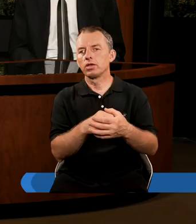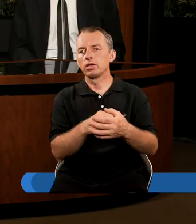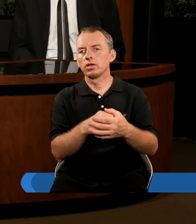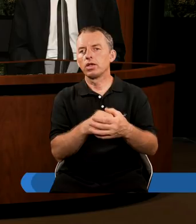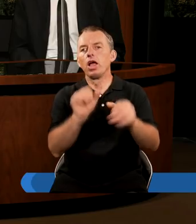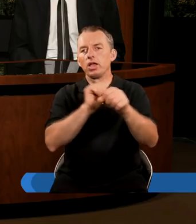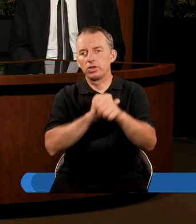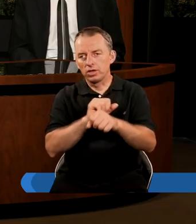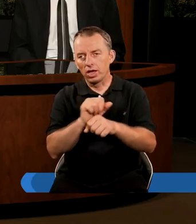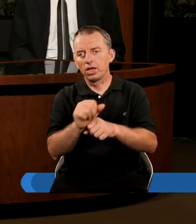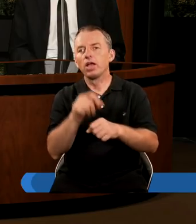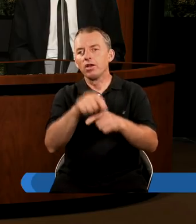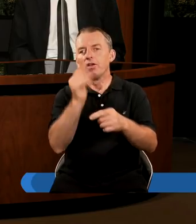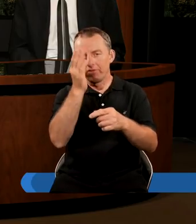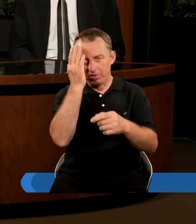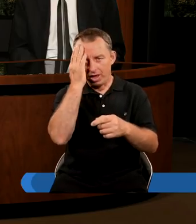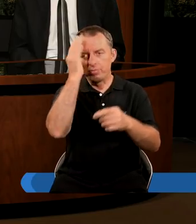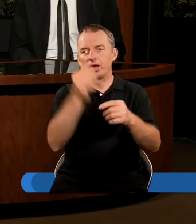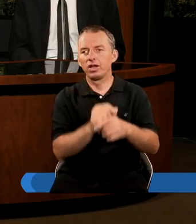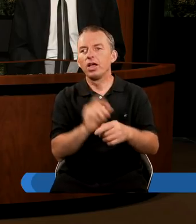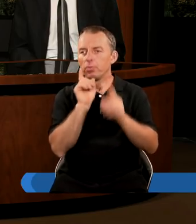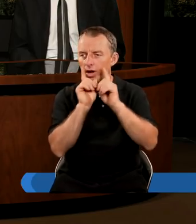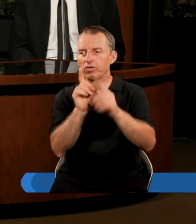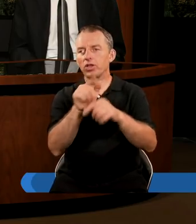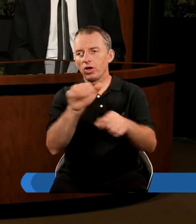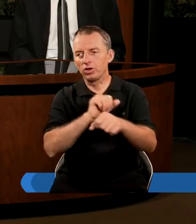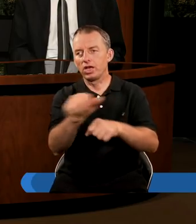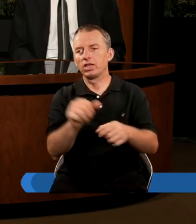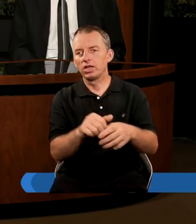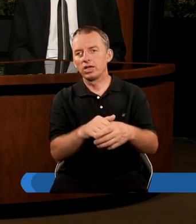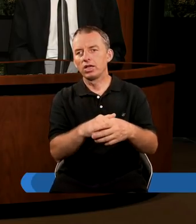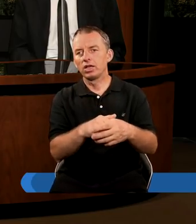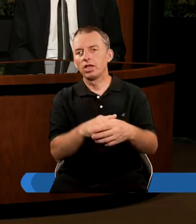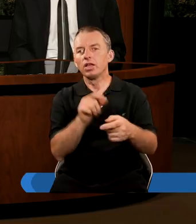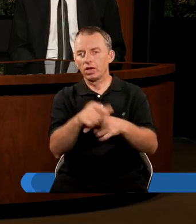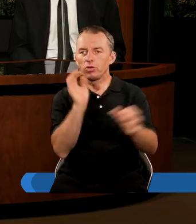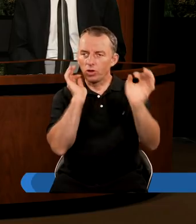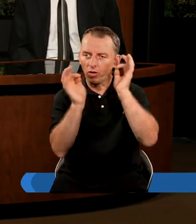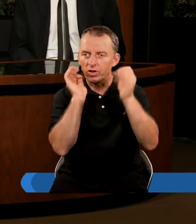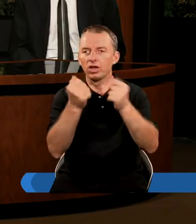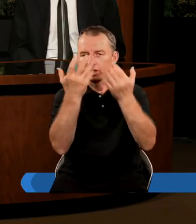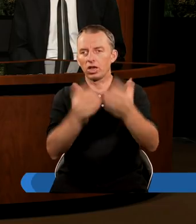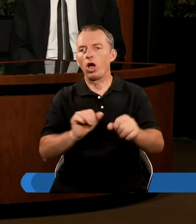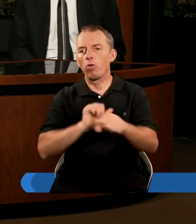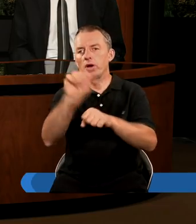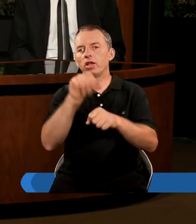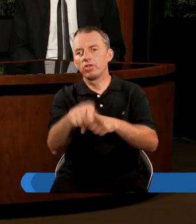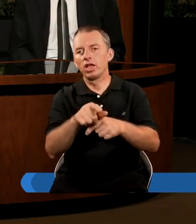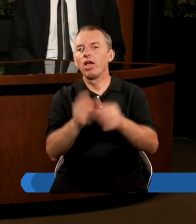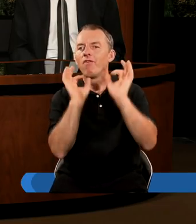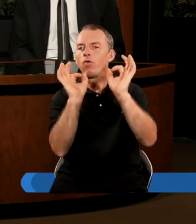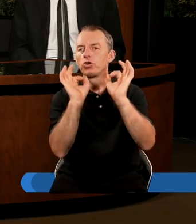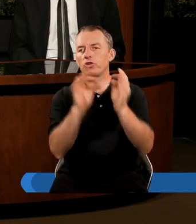Czy jesteśmy, czy nie? się chyba dowiemy. No tak. Prawda? To jest... Ale się dowiemy. I bym chciał być po tej